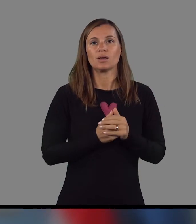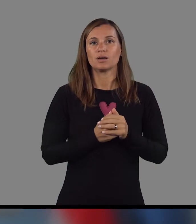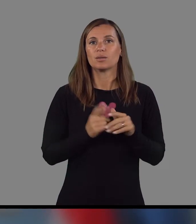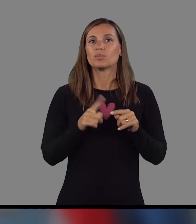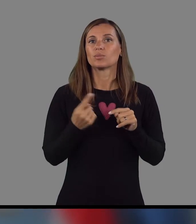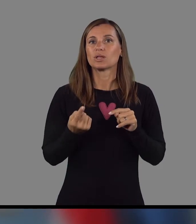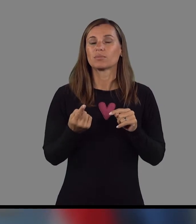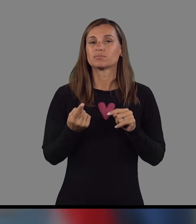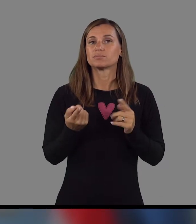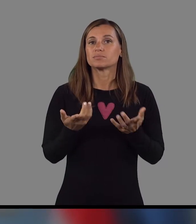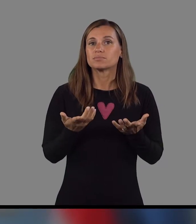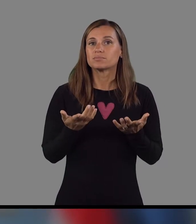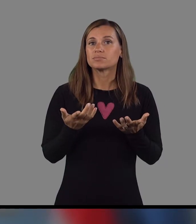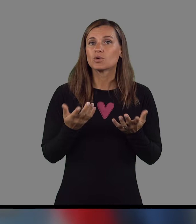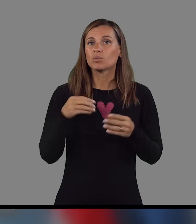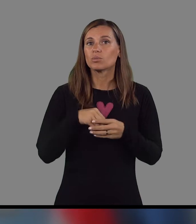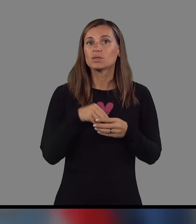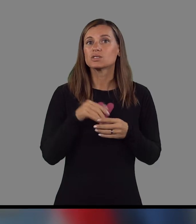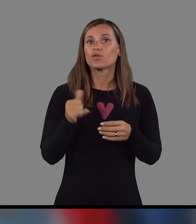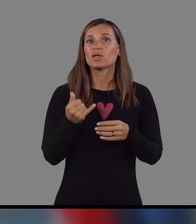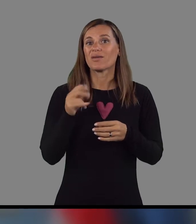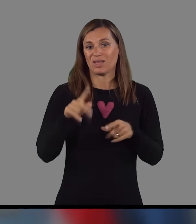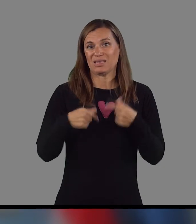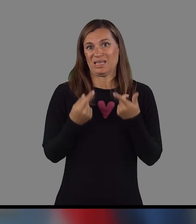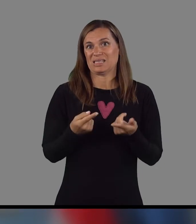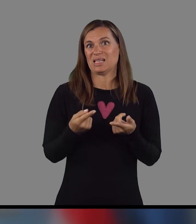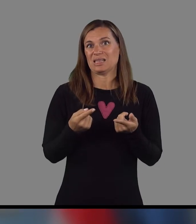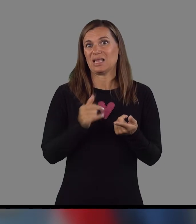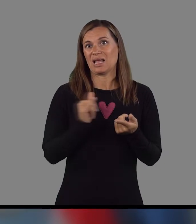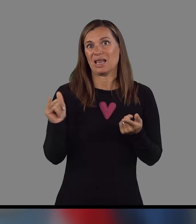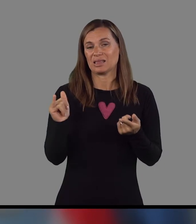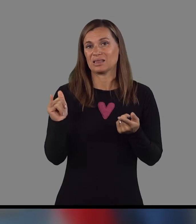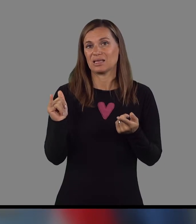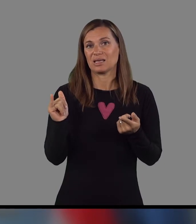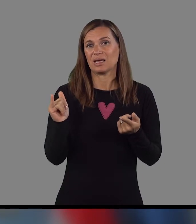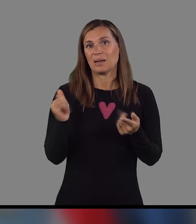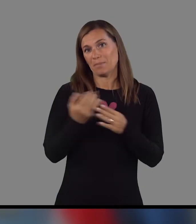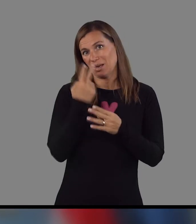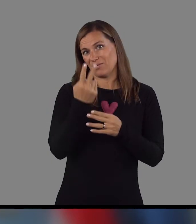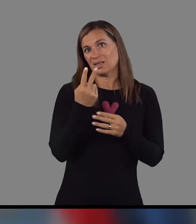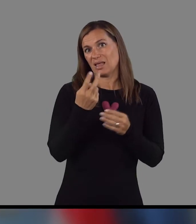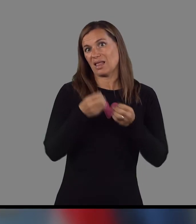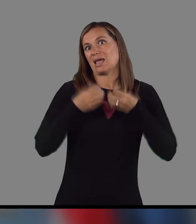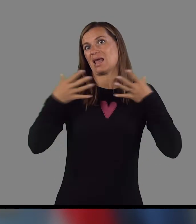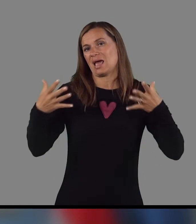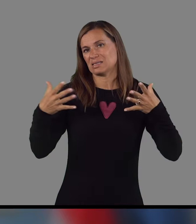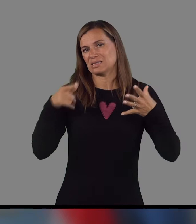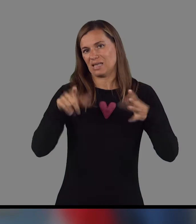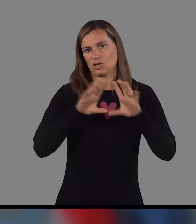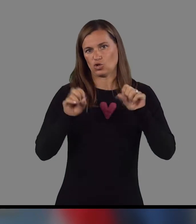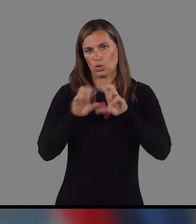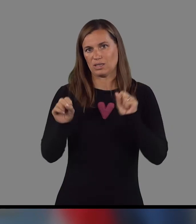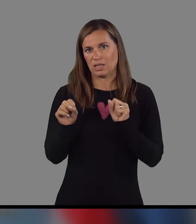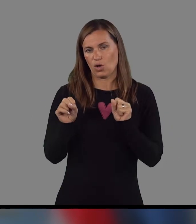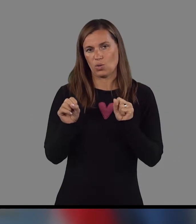naprej, pravzaprav je v naslednjih letih predvidena rast teh